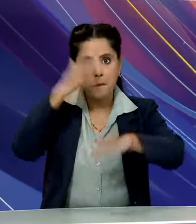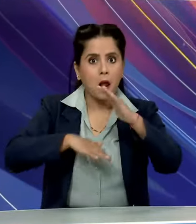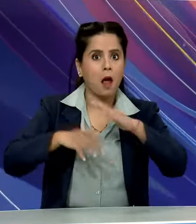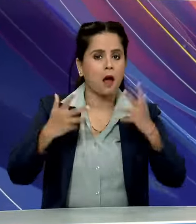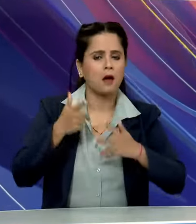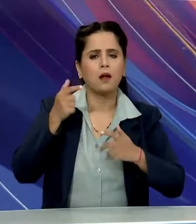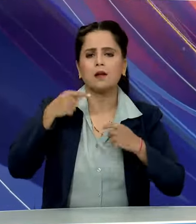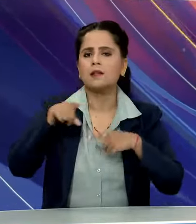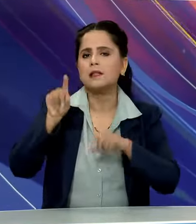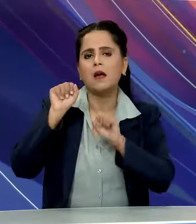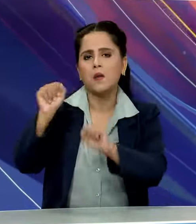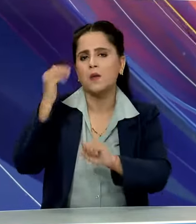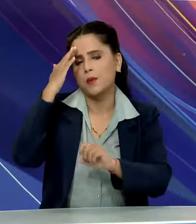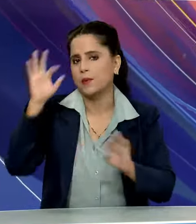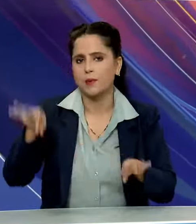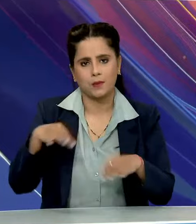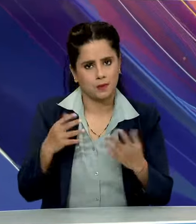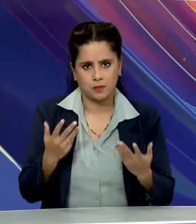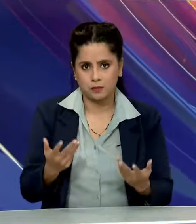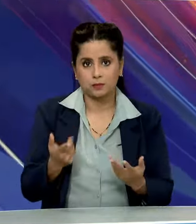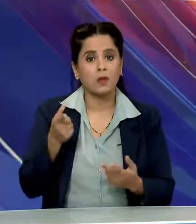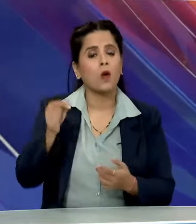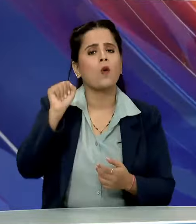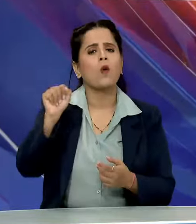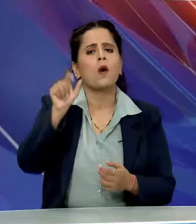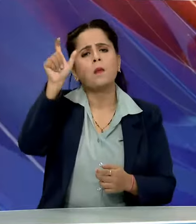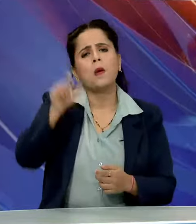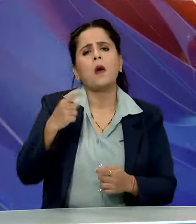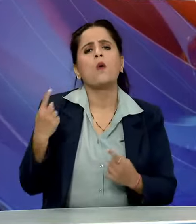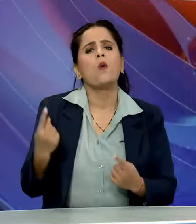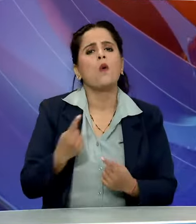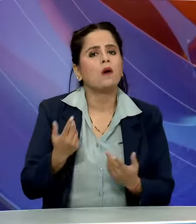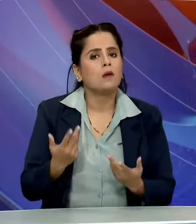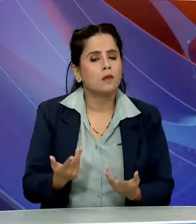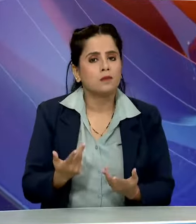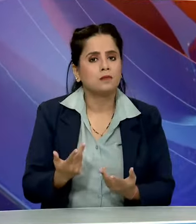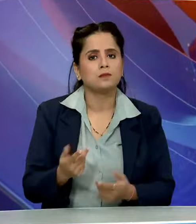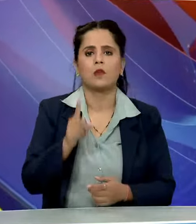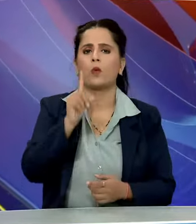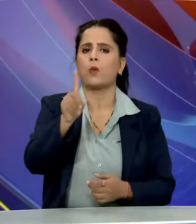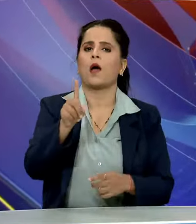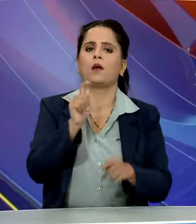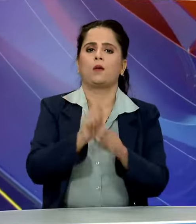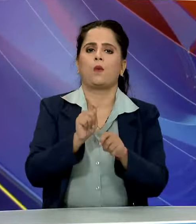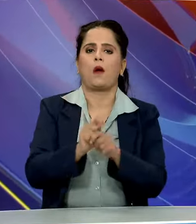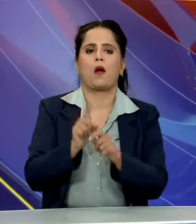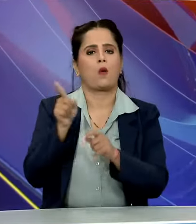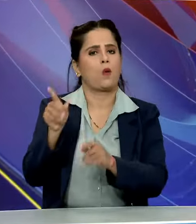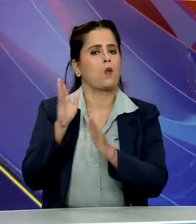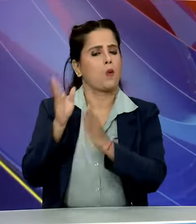इन लोगों का सिर्फ एक ही काम है